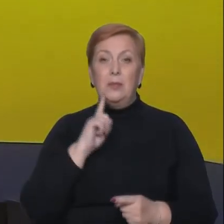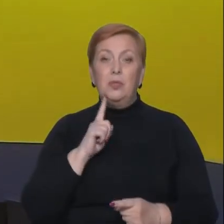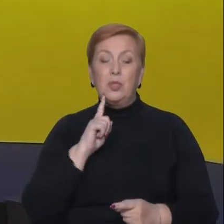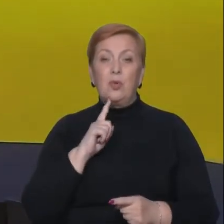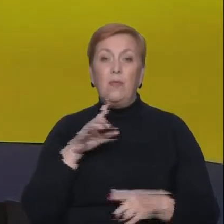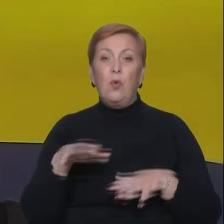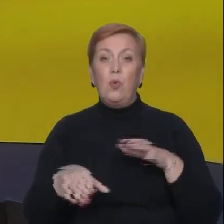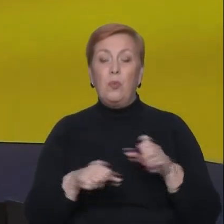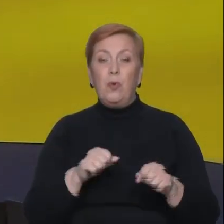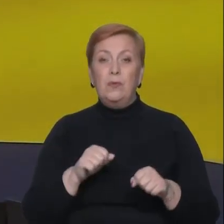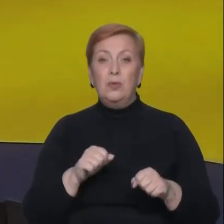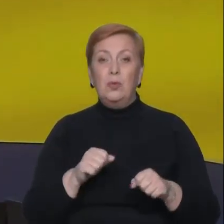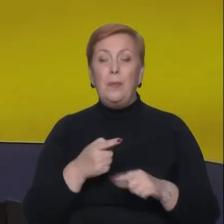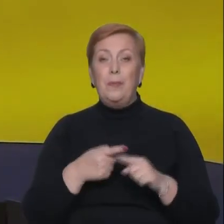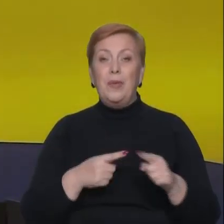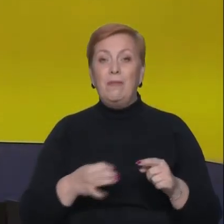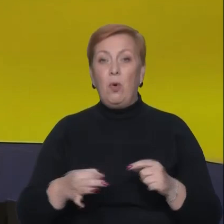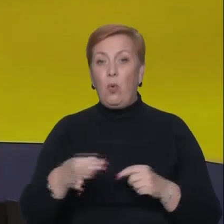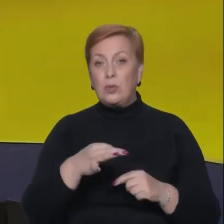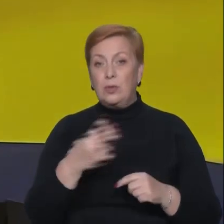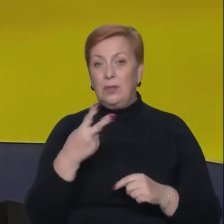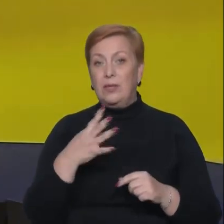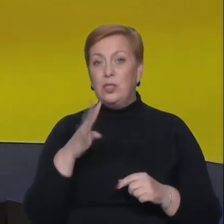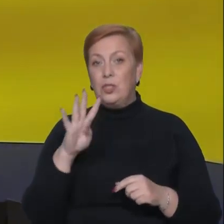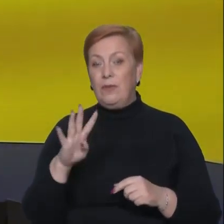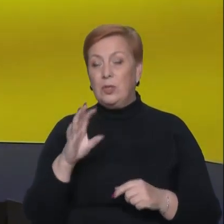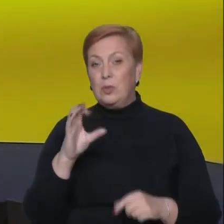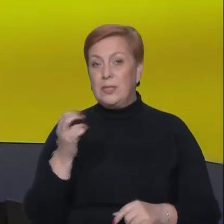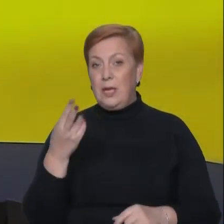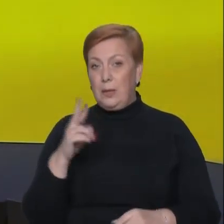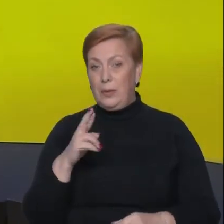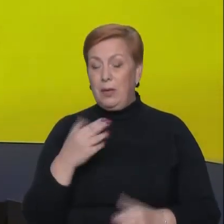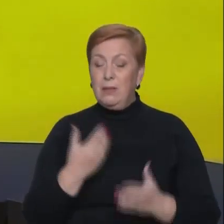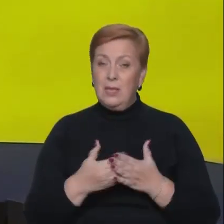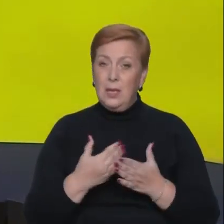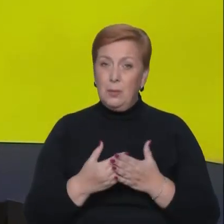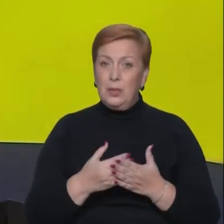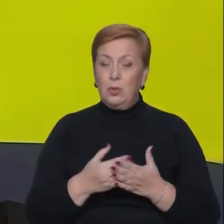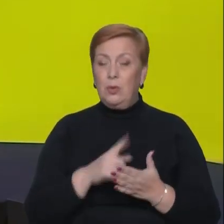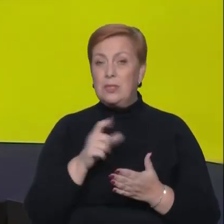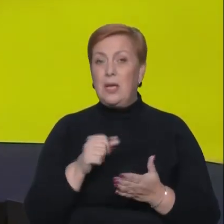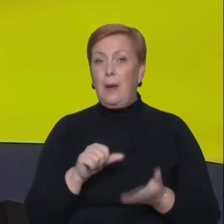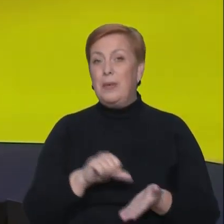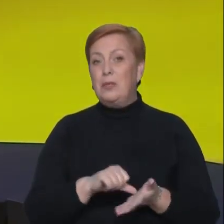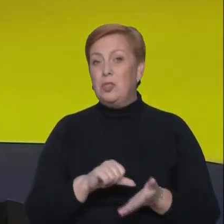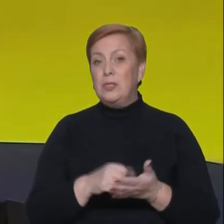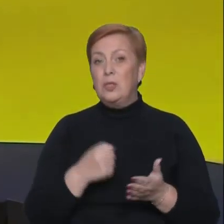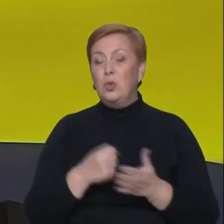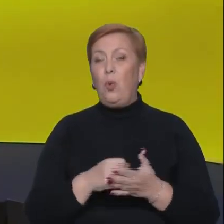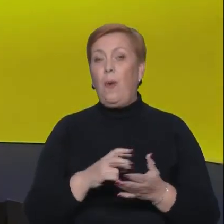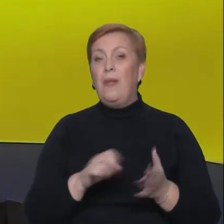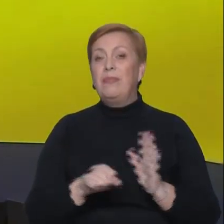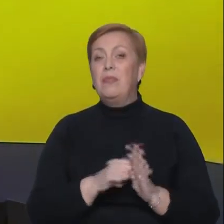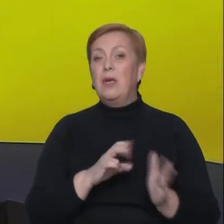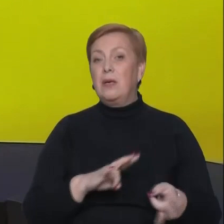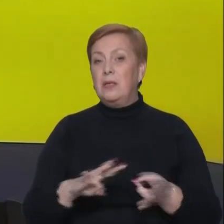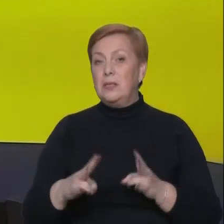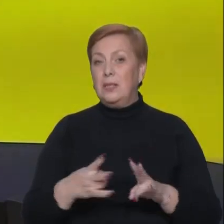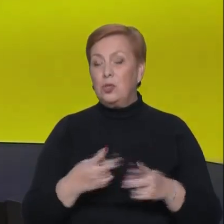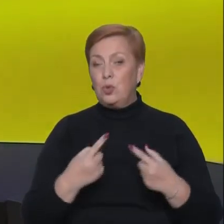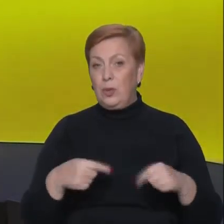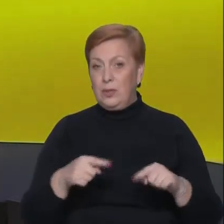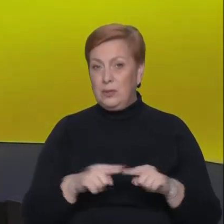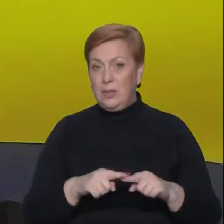півострові 24 серпня. Нібито за причетність до терористичної організації. Про це